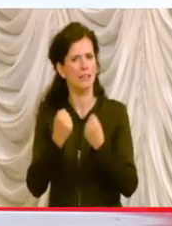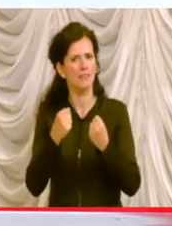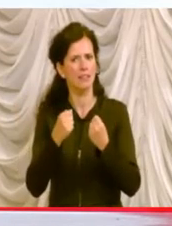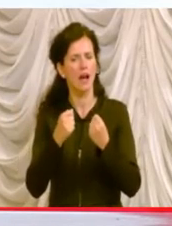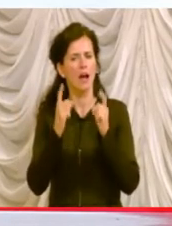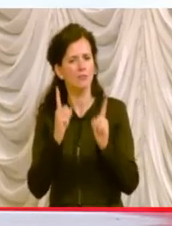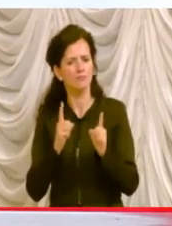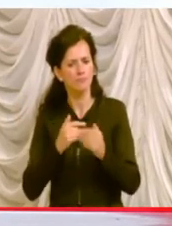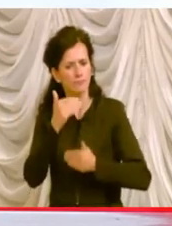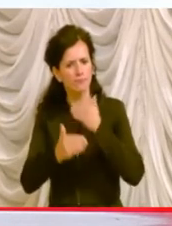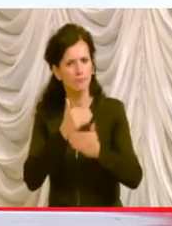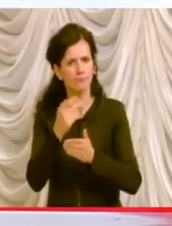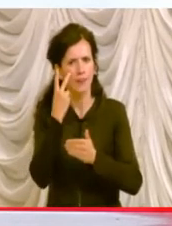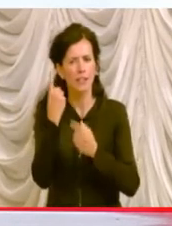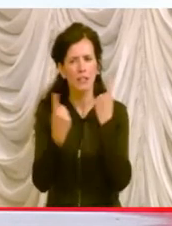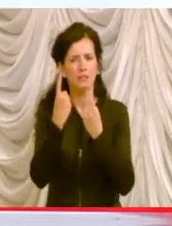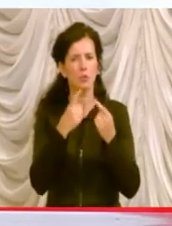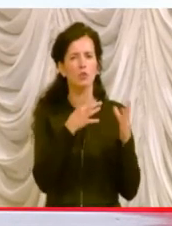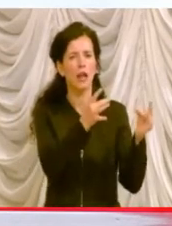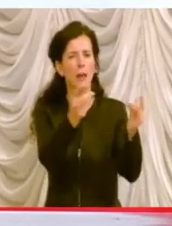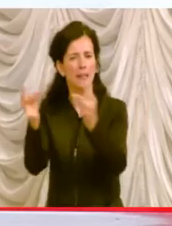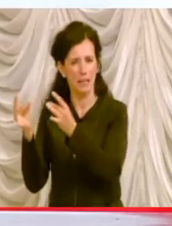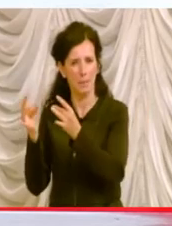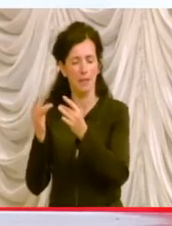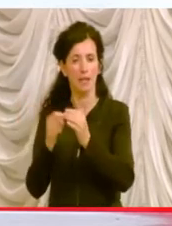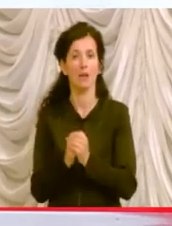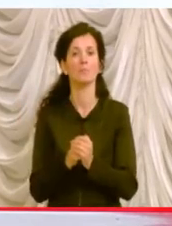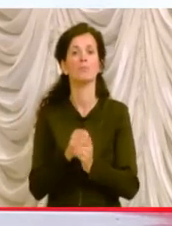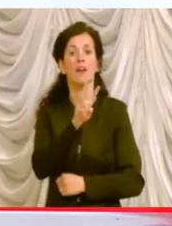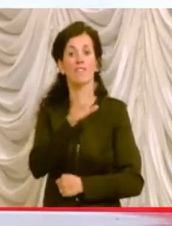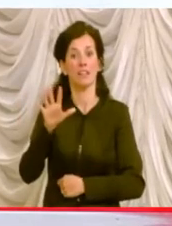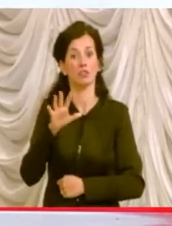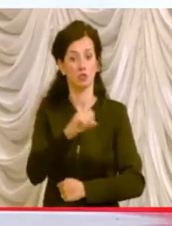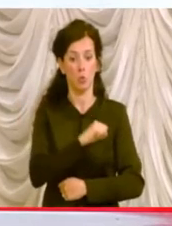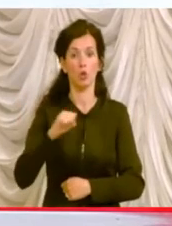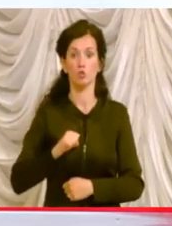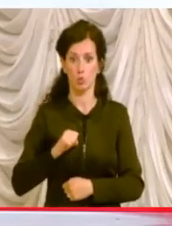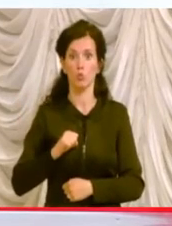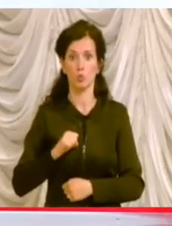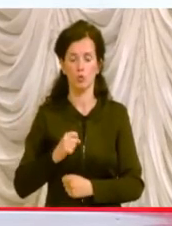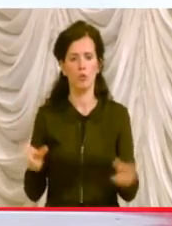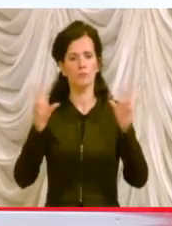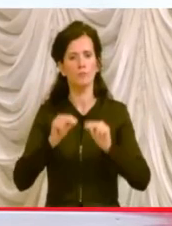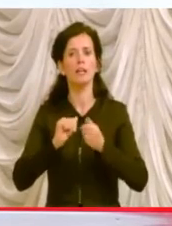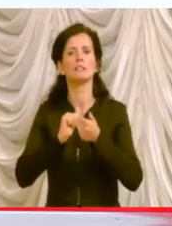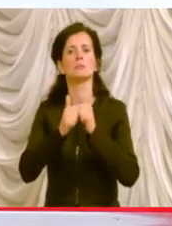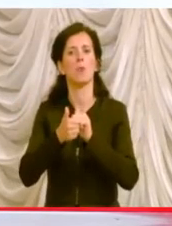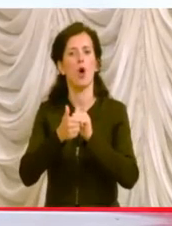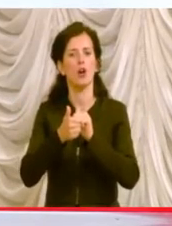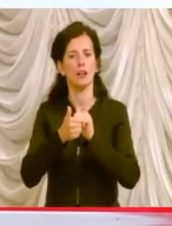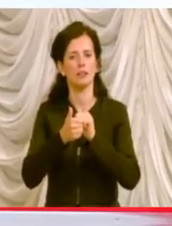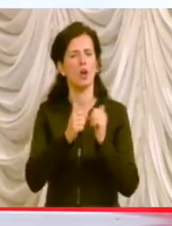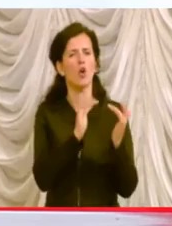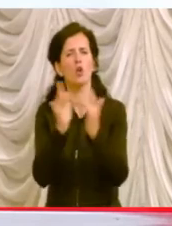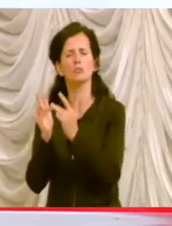'andamento della situazione epidemiologica. Ancora dal 25 giugno riprendono gli sport di contatto, o